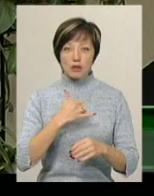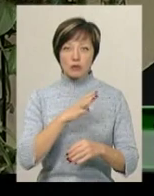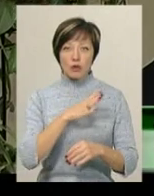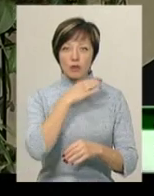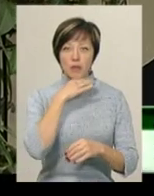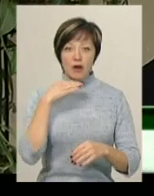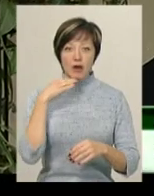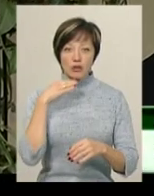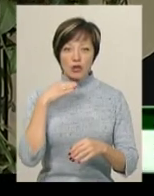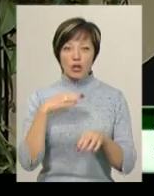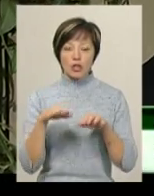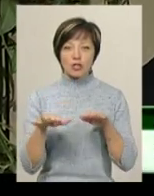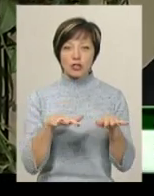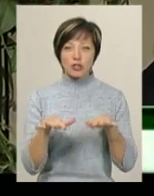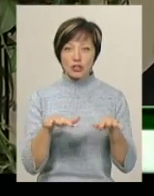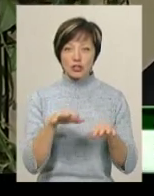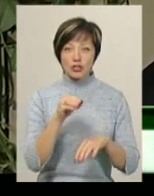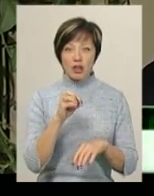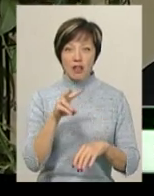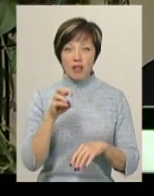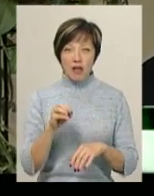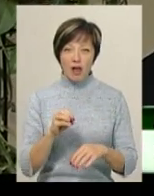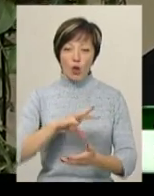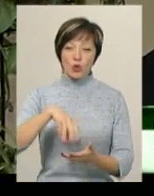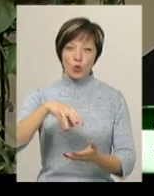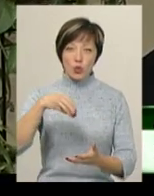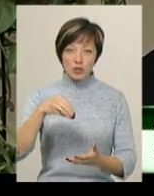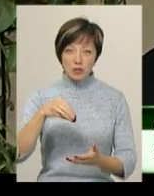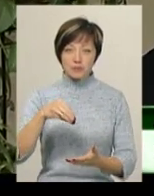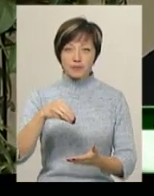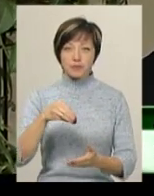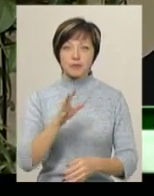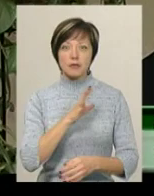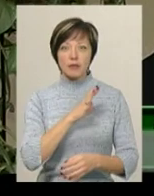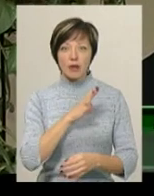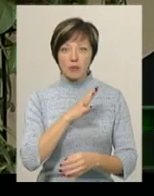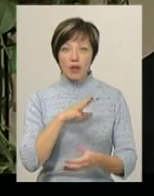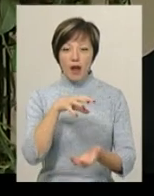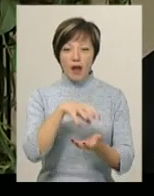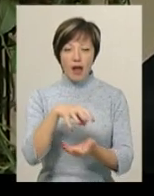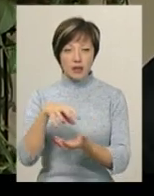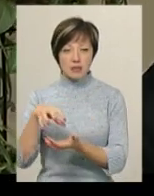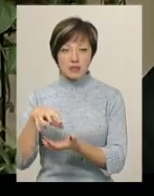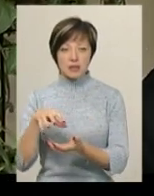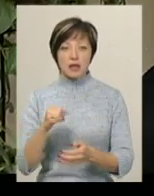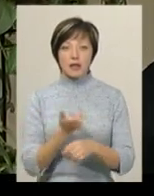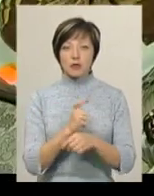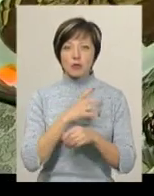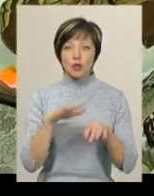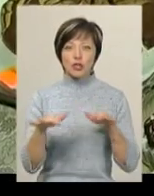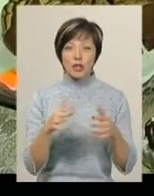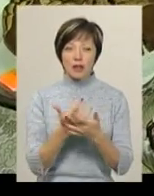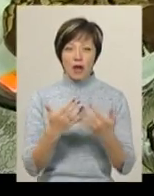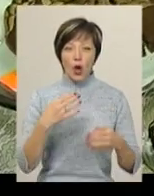дуже багато желе, декілька торчів, були кекси, особи більше було желе.